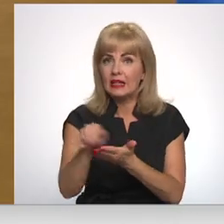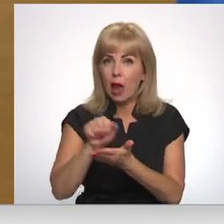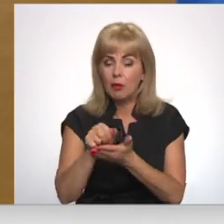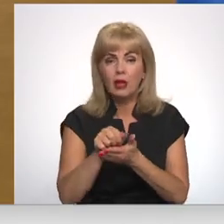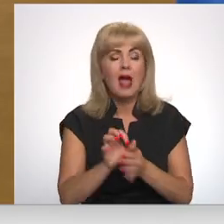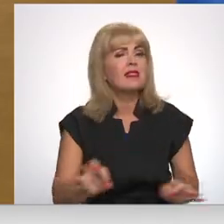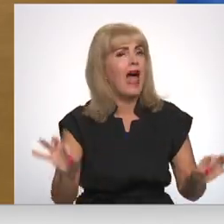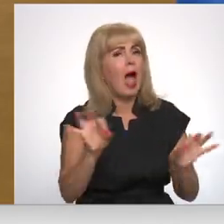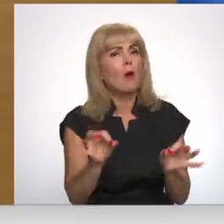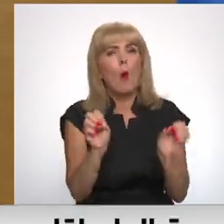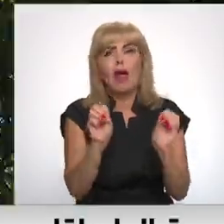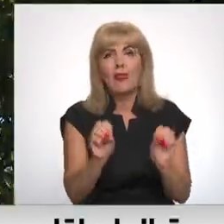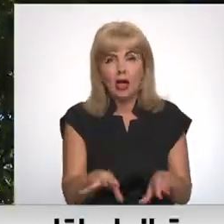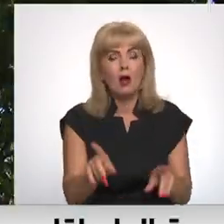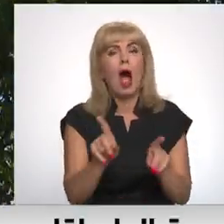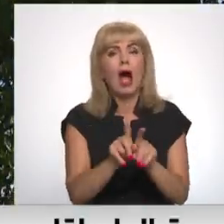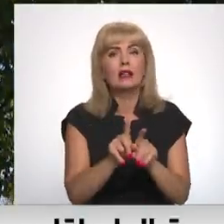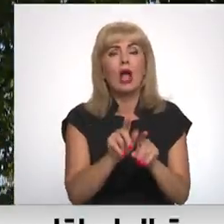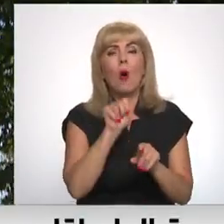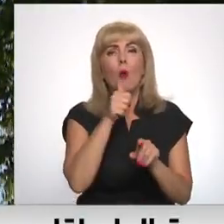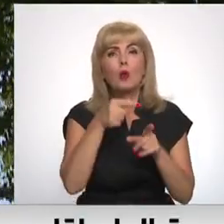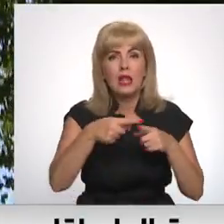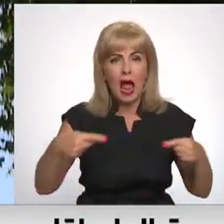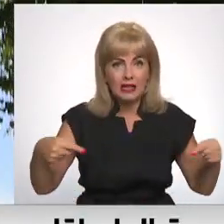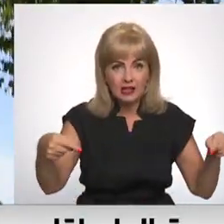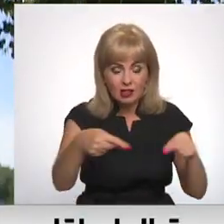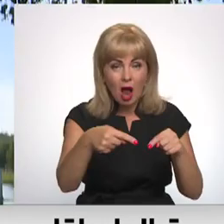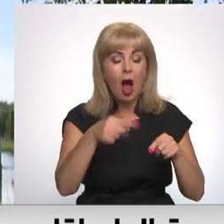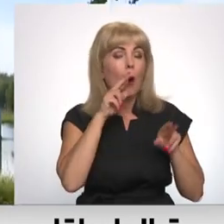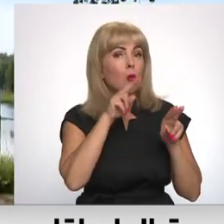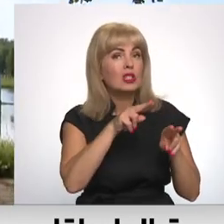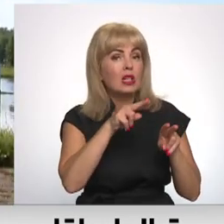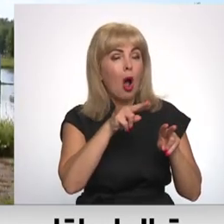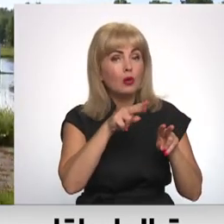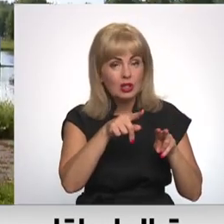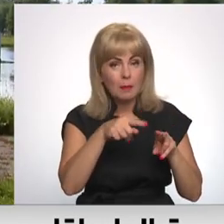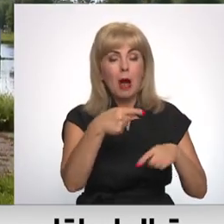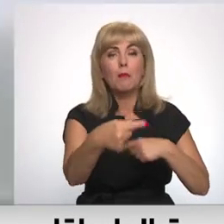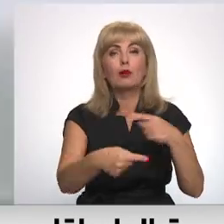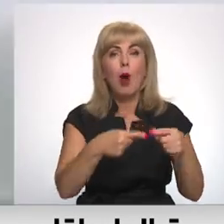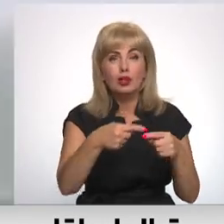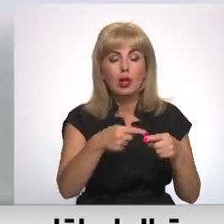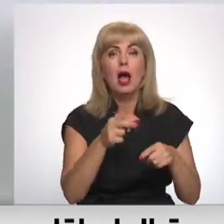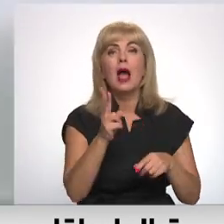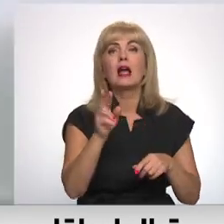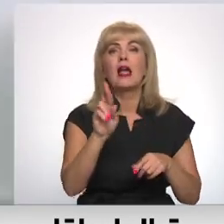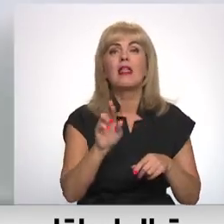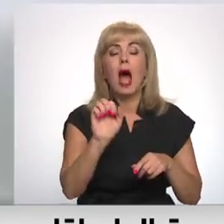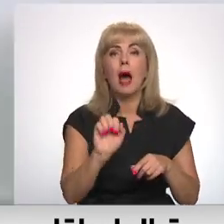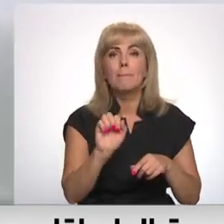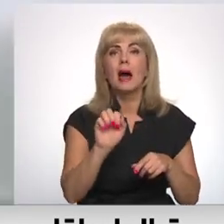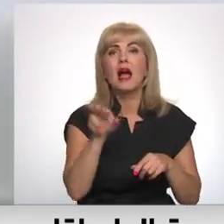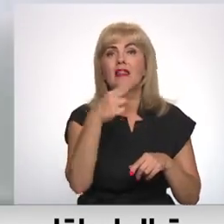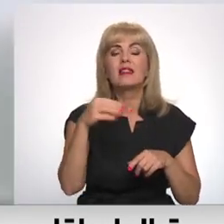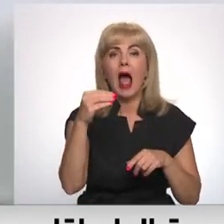detaļām, ieskaitot arī basēnu. Nodrošināt sabiedrisku uzraudzību nojaukšanas procesā ir uzņēmusies pret korupcijas organizāciju dēlna,